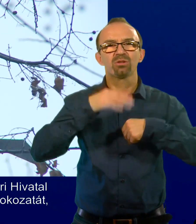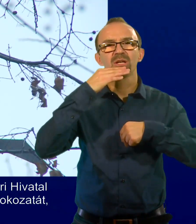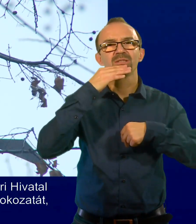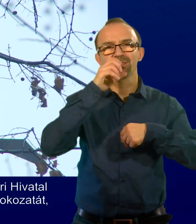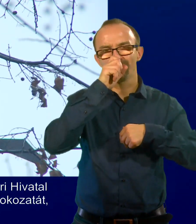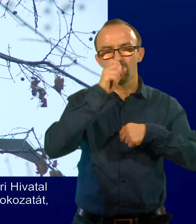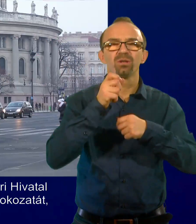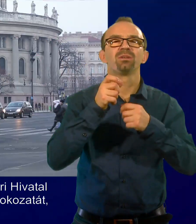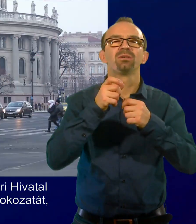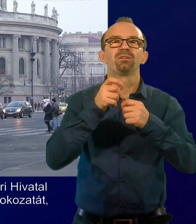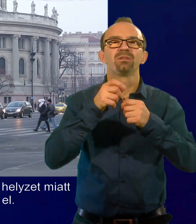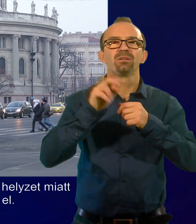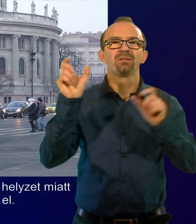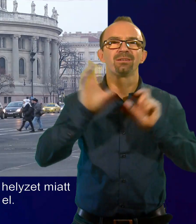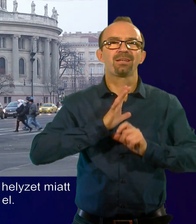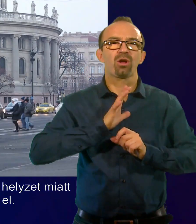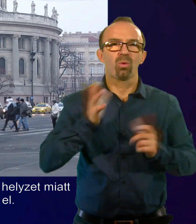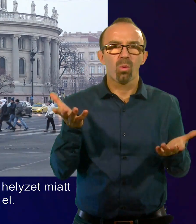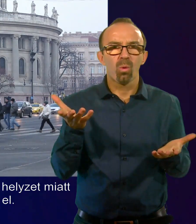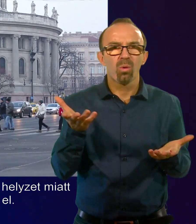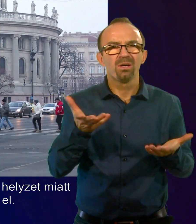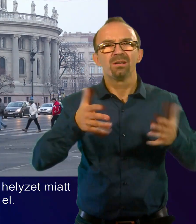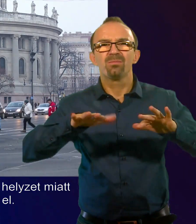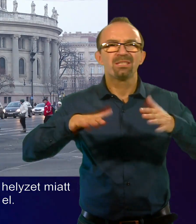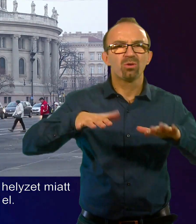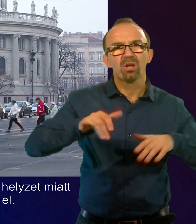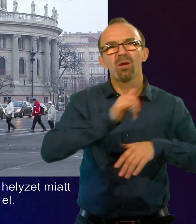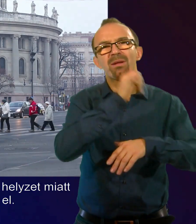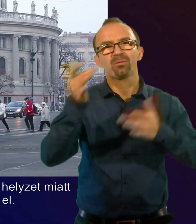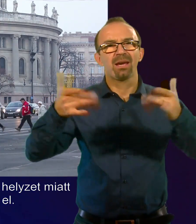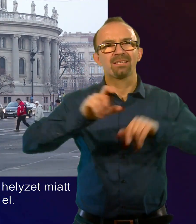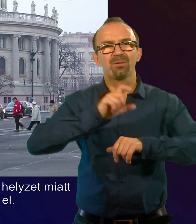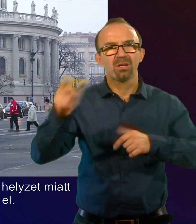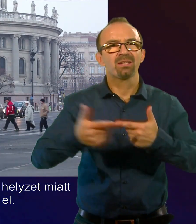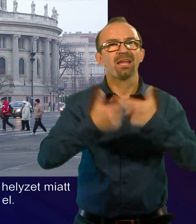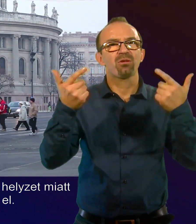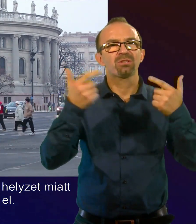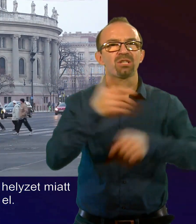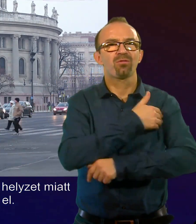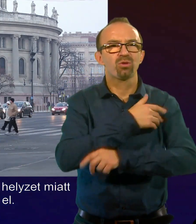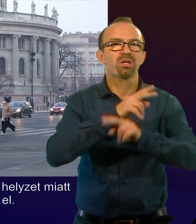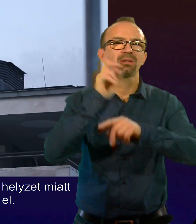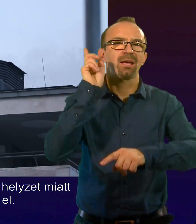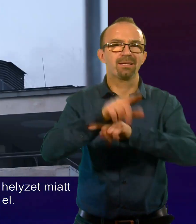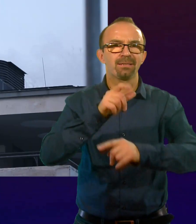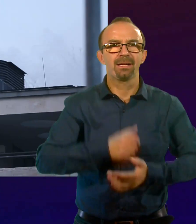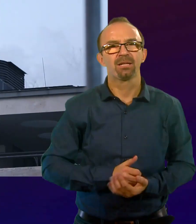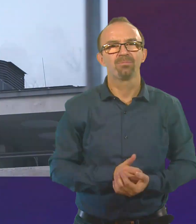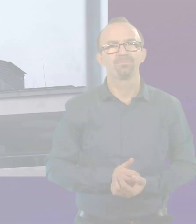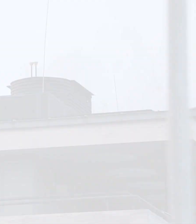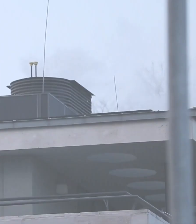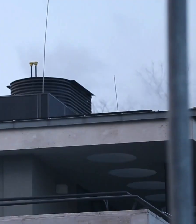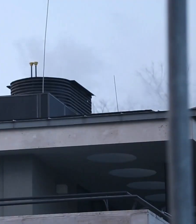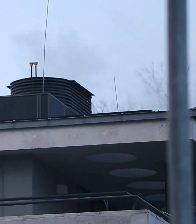szmogriadoriasztási fokozatát. Ugyanakkor a bizonytalan meteorológiai helyzet miatt tájékoztatási fokozatot rendelt el.